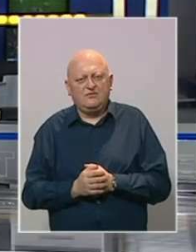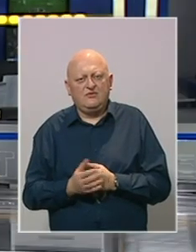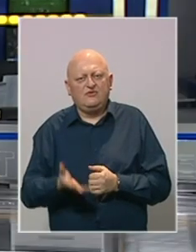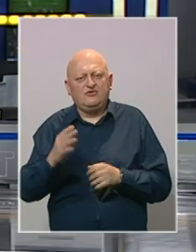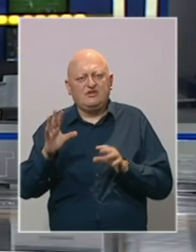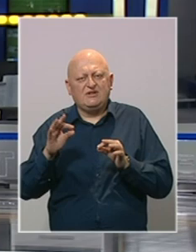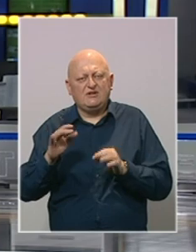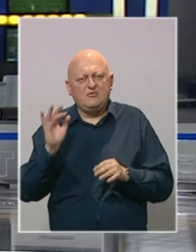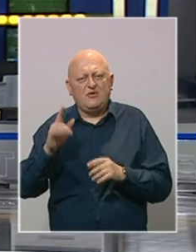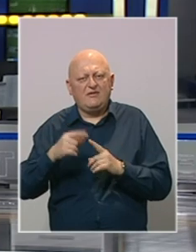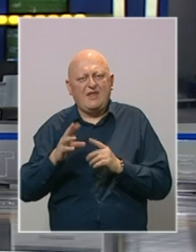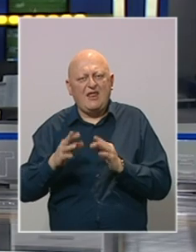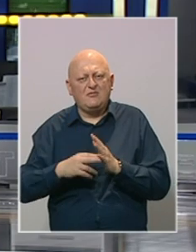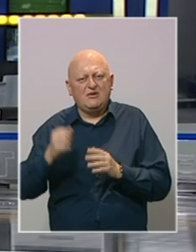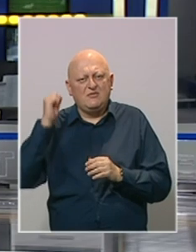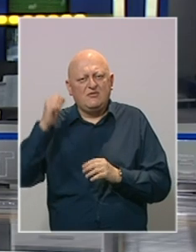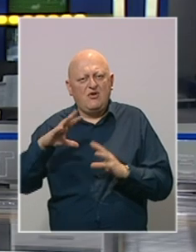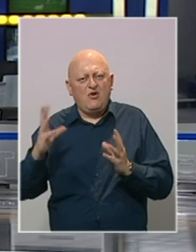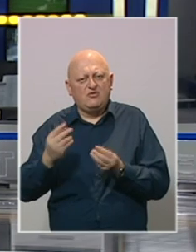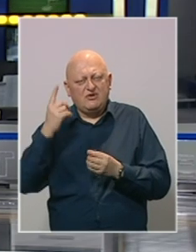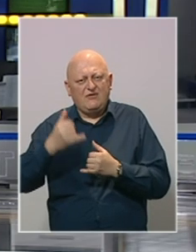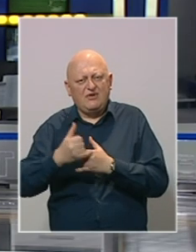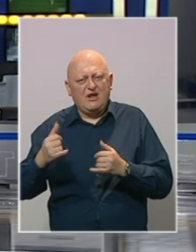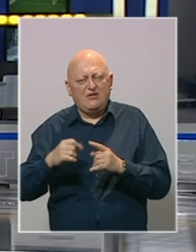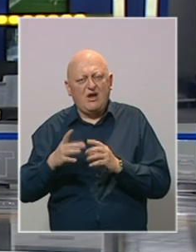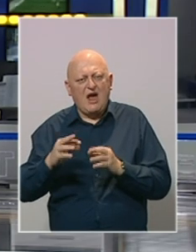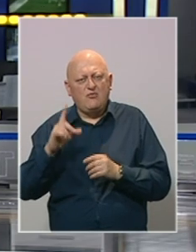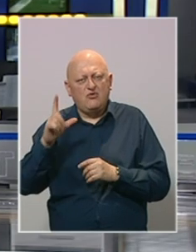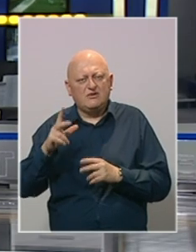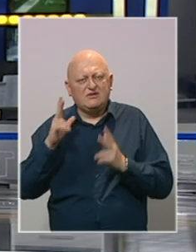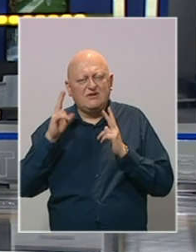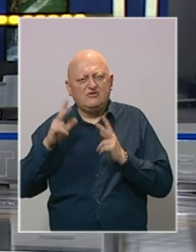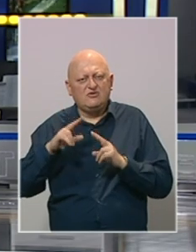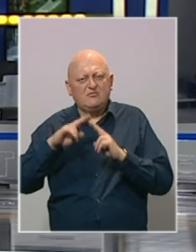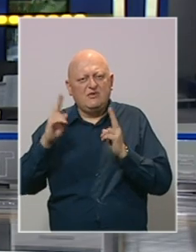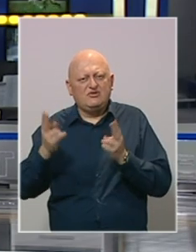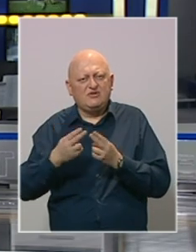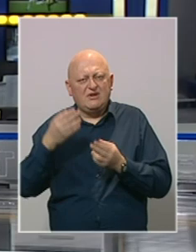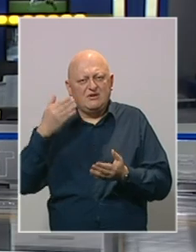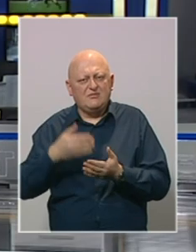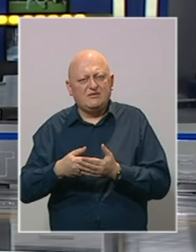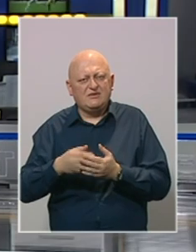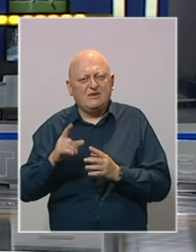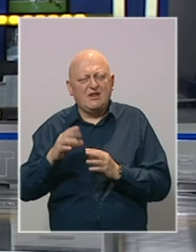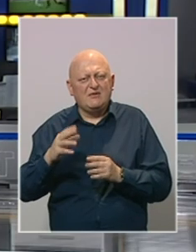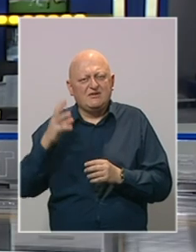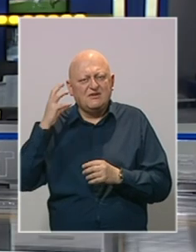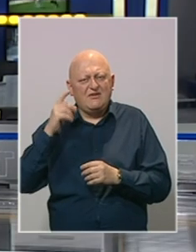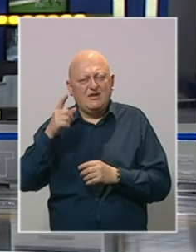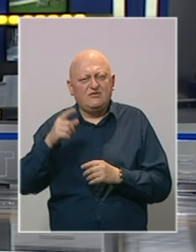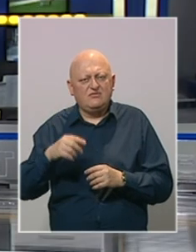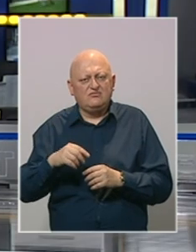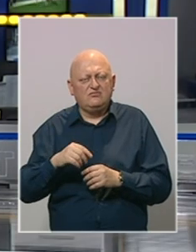Više desetaka prototalibanskih prosvjednika okupilo se u glavnom gradu, Kabulu, zahtijevajući međunarodno priznanje talibanske vlade u